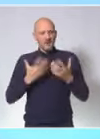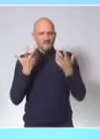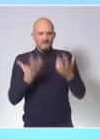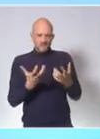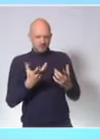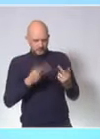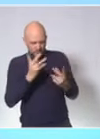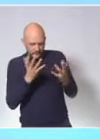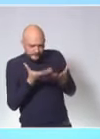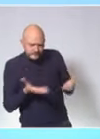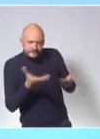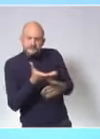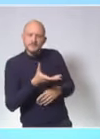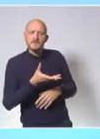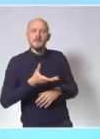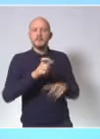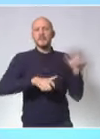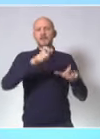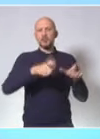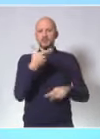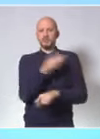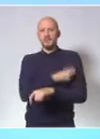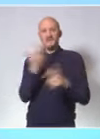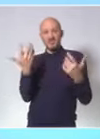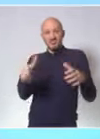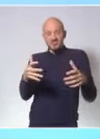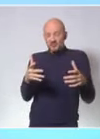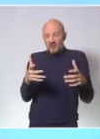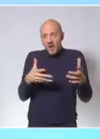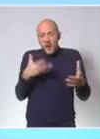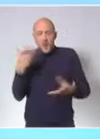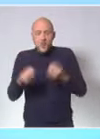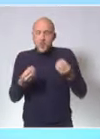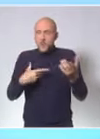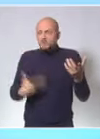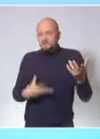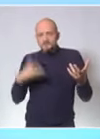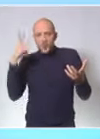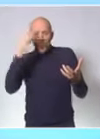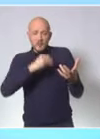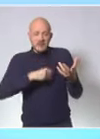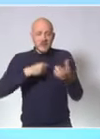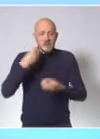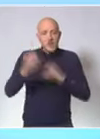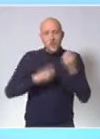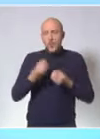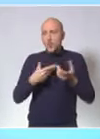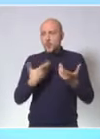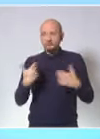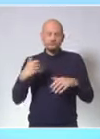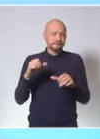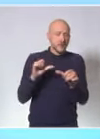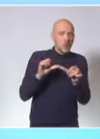qui ont pu passer à côté de la vaccination par méconnaissance ou parce qu'elles sont traditionnellement les plus